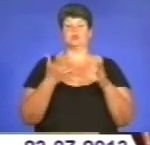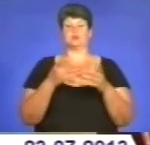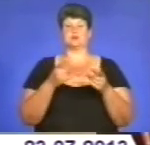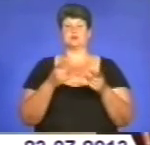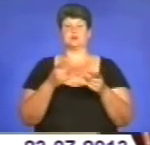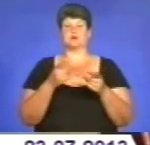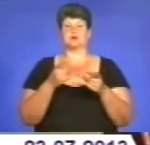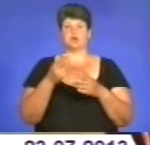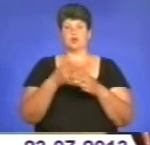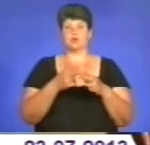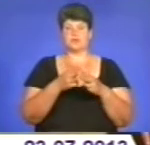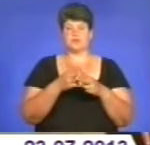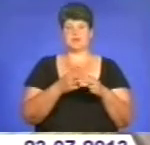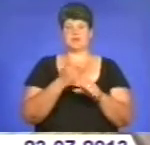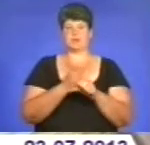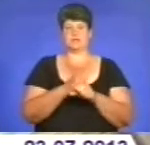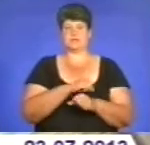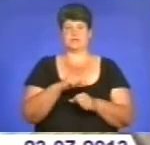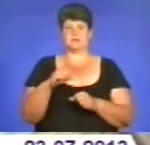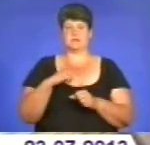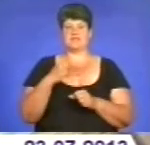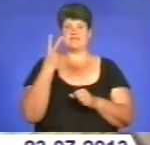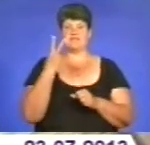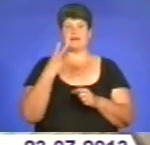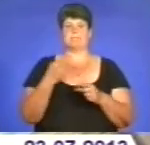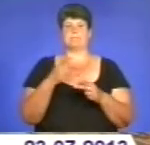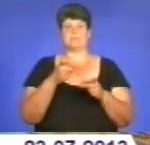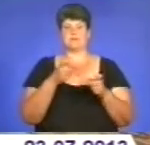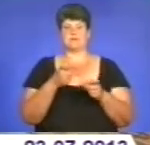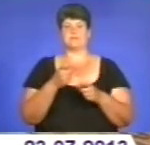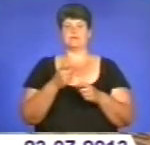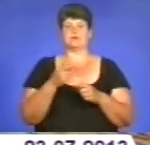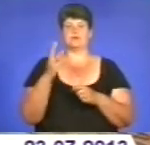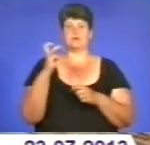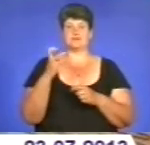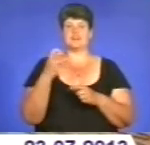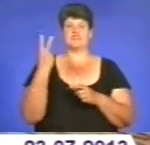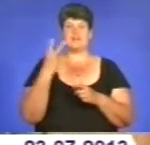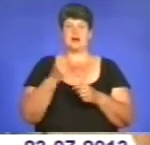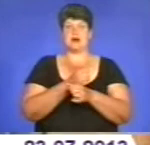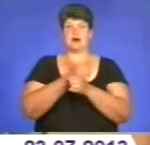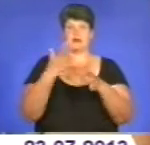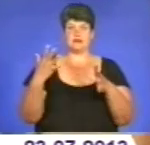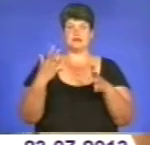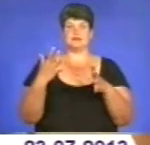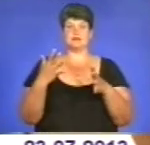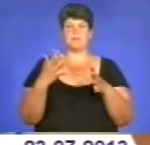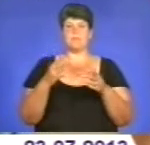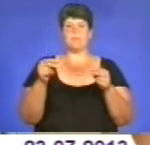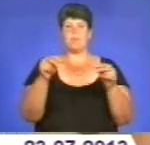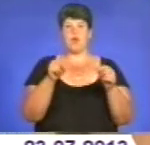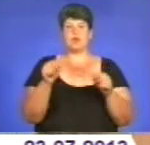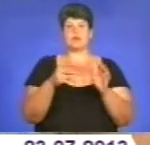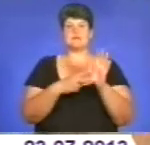громадянин кустарним способом виготовляв. Два пістолети, більше трьохсот набоїв, дві гранати, пневматичну рушницю, порог та сім